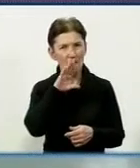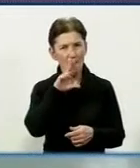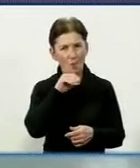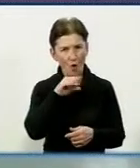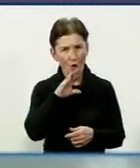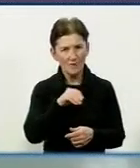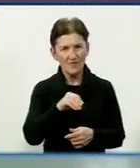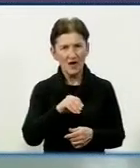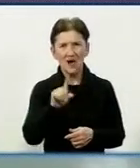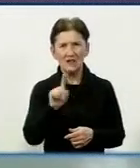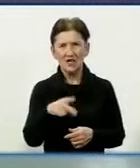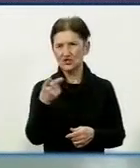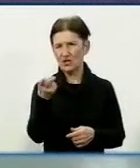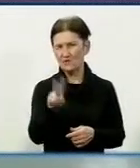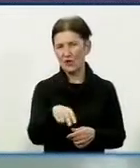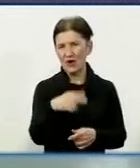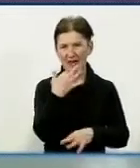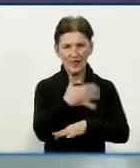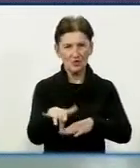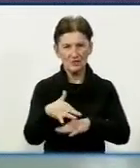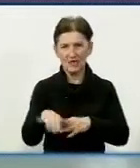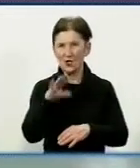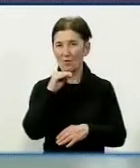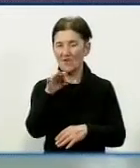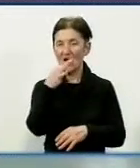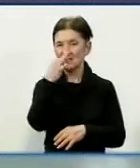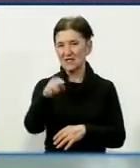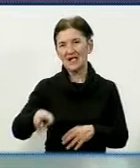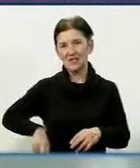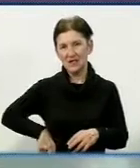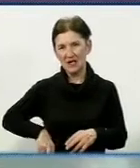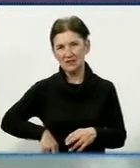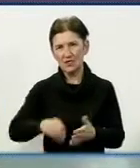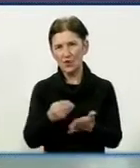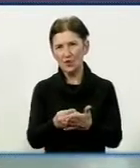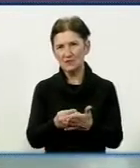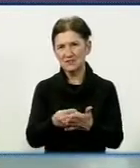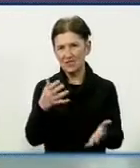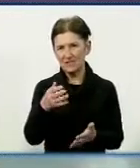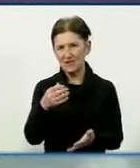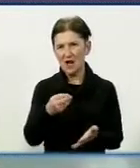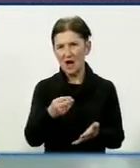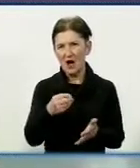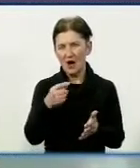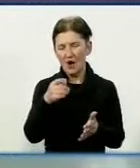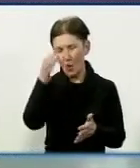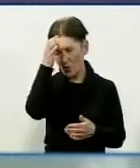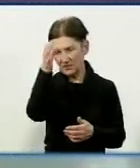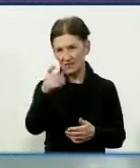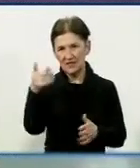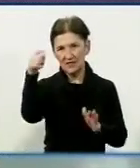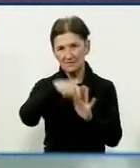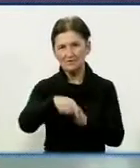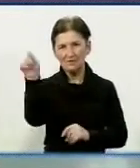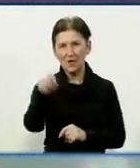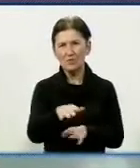дворівневі тести з іноземних мов. Про це день за днем розповів директор Одеського регіонального центру оцінювання якості освіти Анатолій Анісімов. Він в Кропивницькому